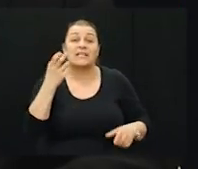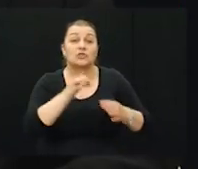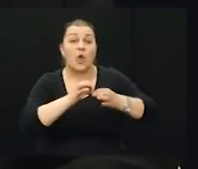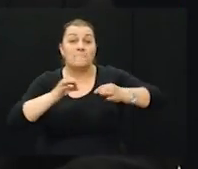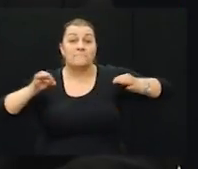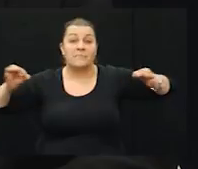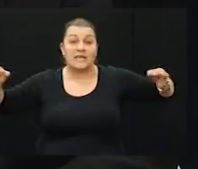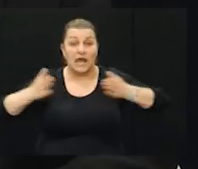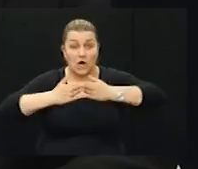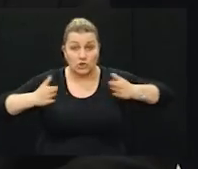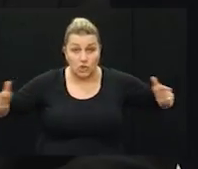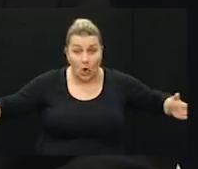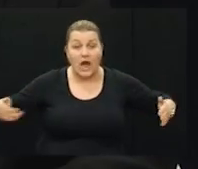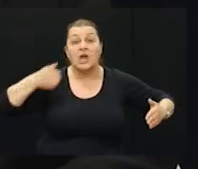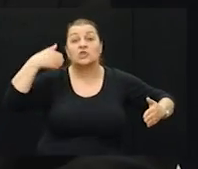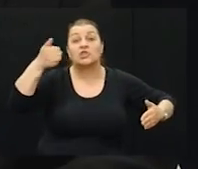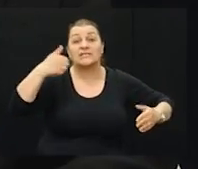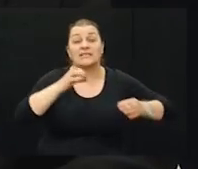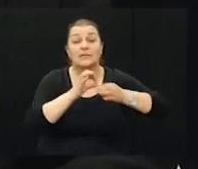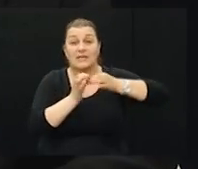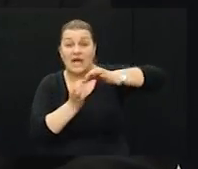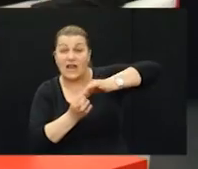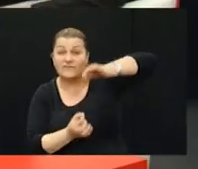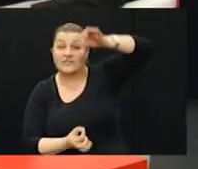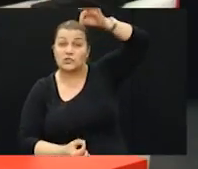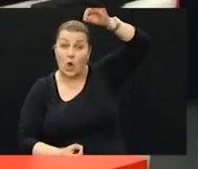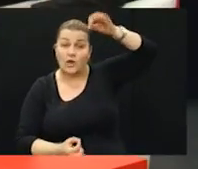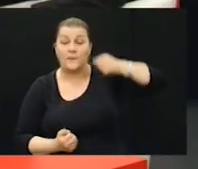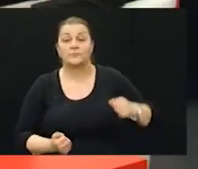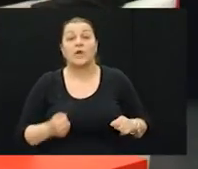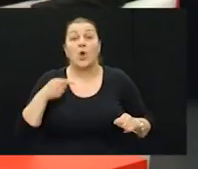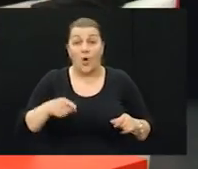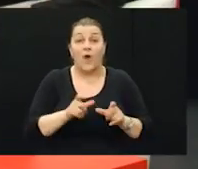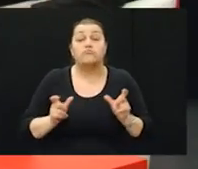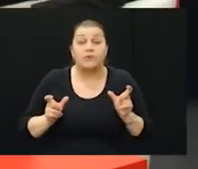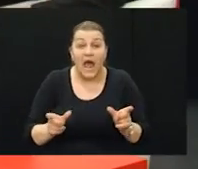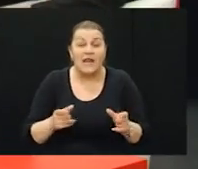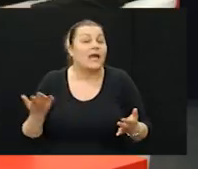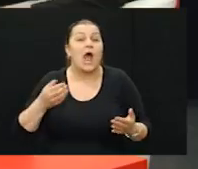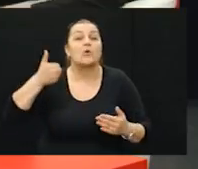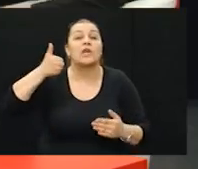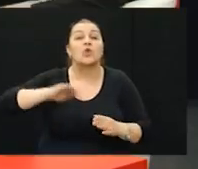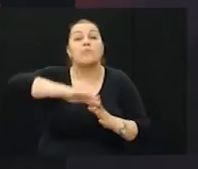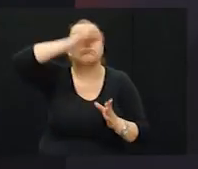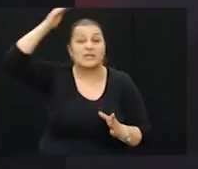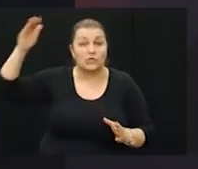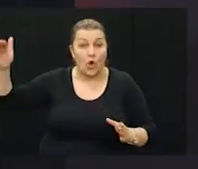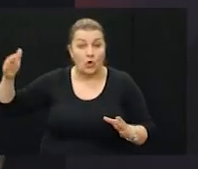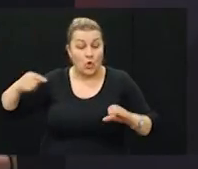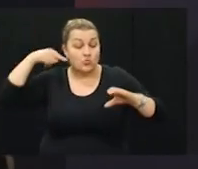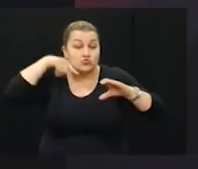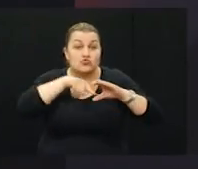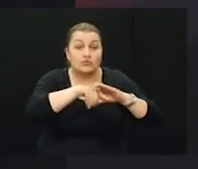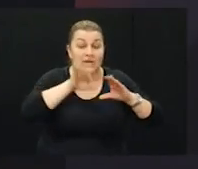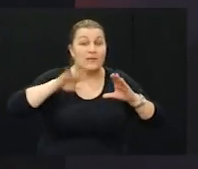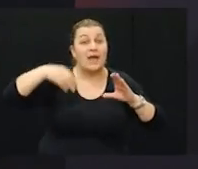široka, 60 metara visoka i tako. Branavan je kao jedno brdo. Brana kroz sebe ima jedan tunel